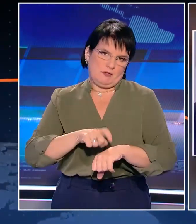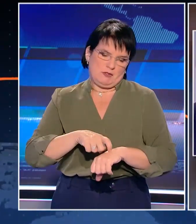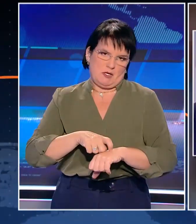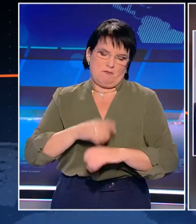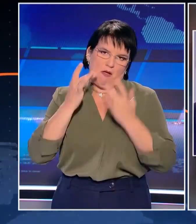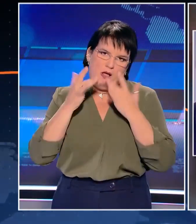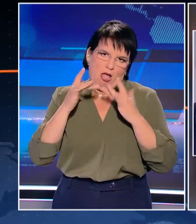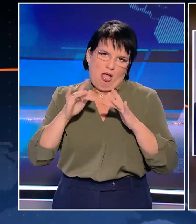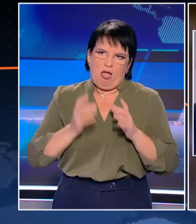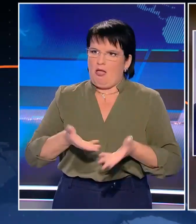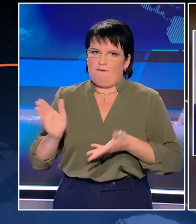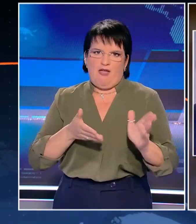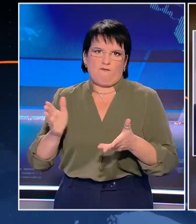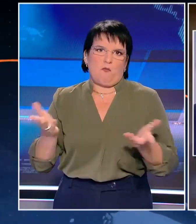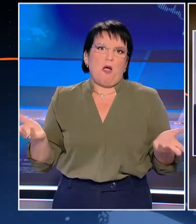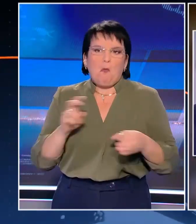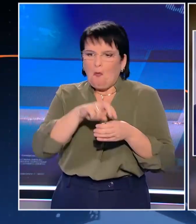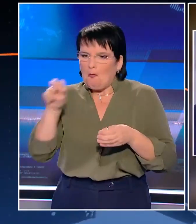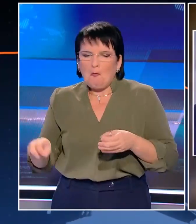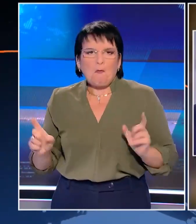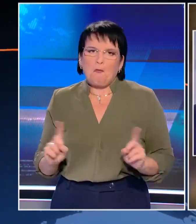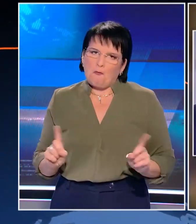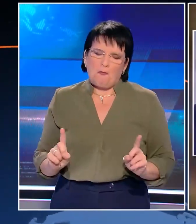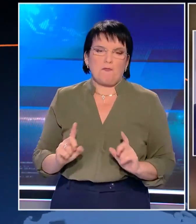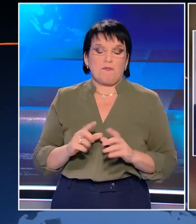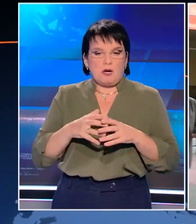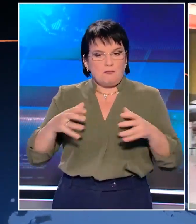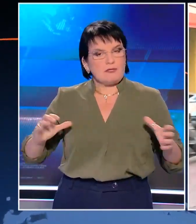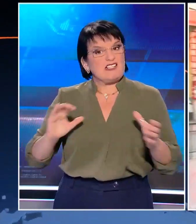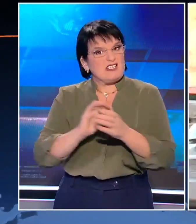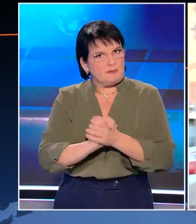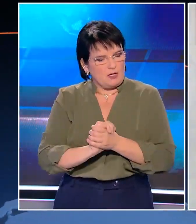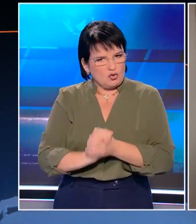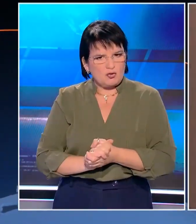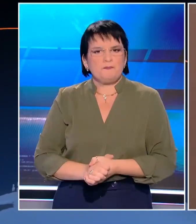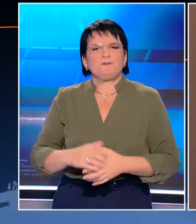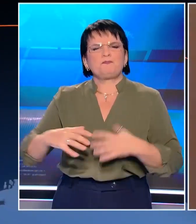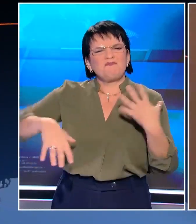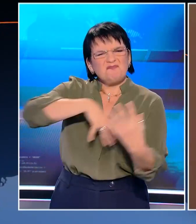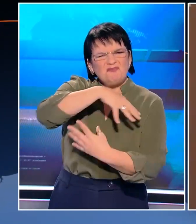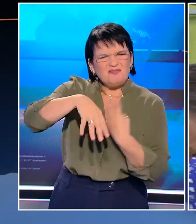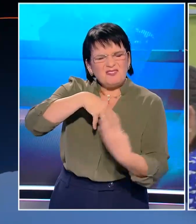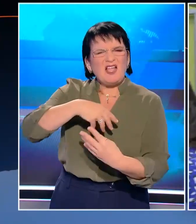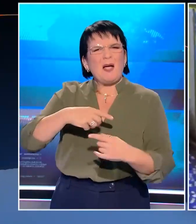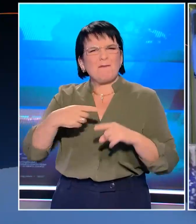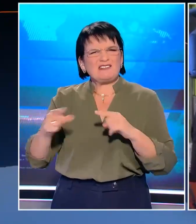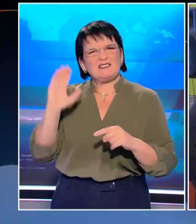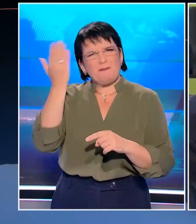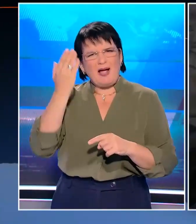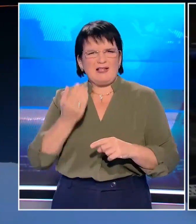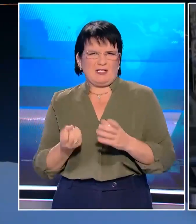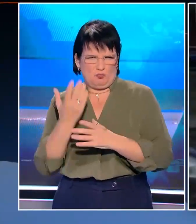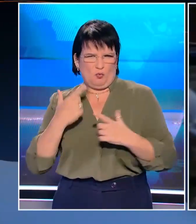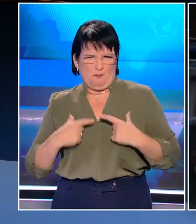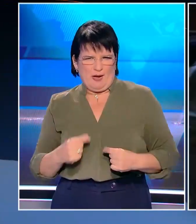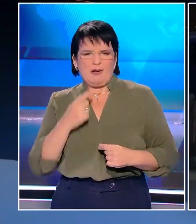αποχωρήσεις είναι λάθος. Γιατί το λέω, γιατί αυτό που χρειαζόμαστε είναι η διεύρυση και συσπήρωση. Με τον εμφύλιο μεταξύ νεοπροευρικών και ομπρέλας να μένετε